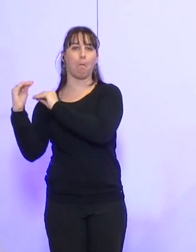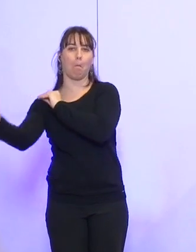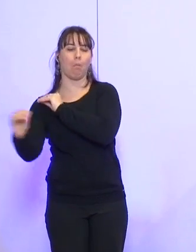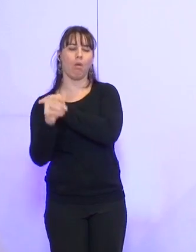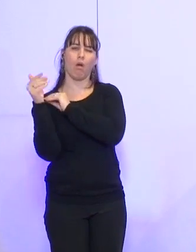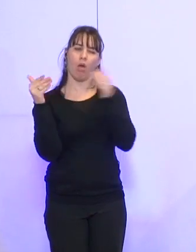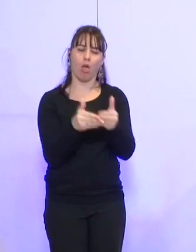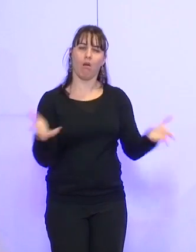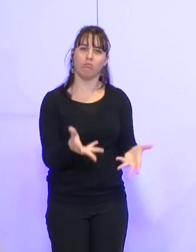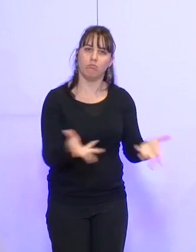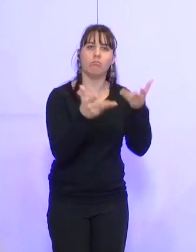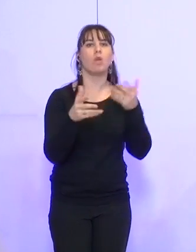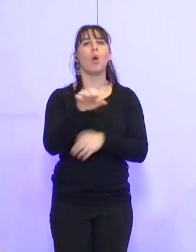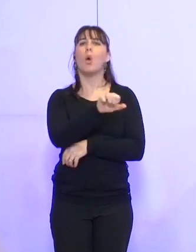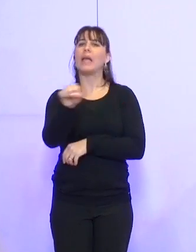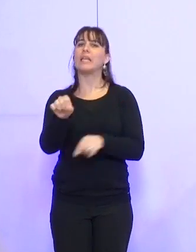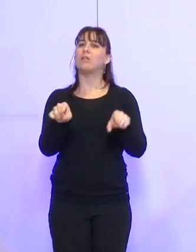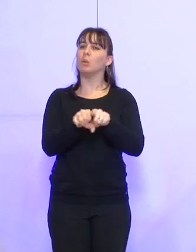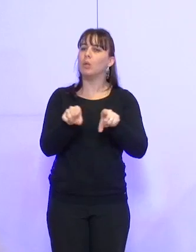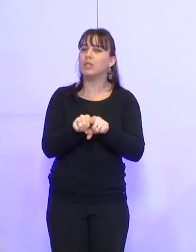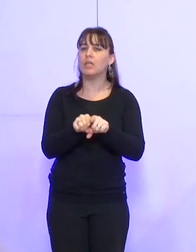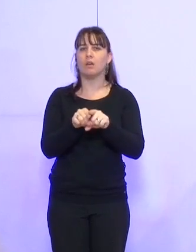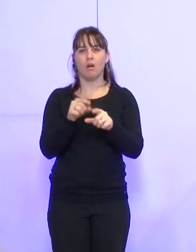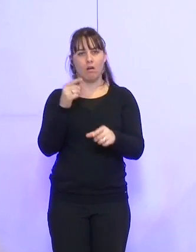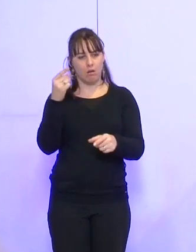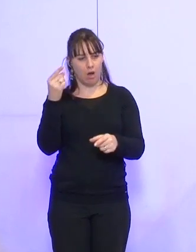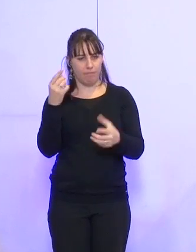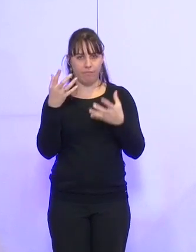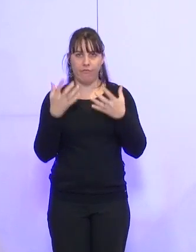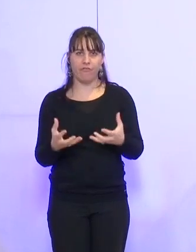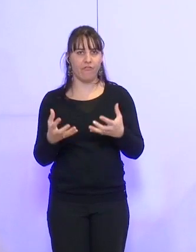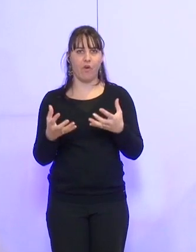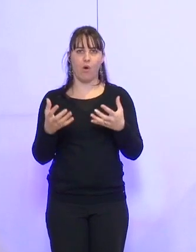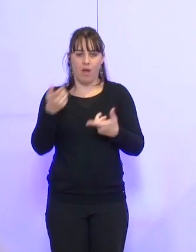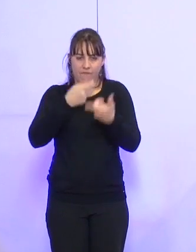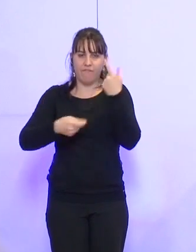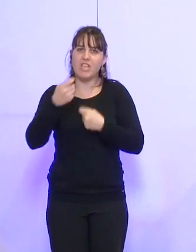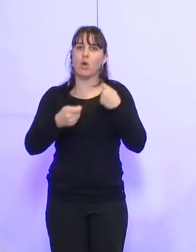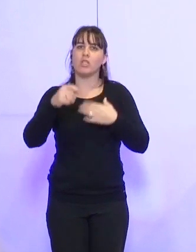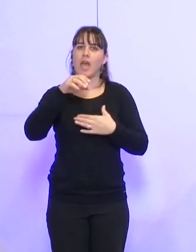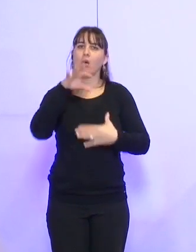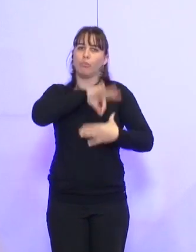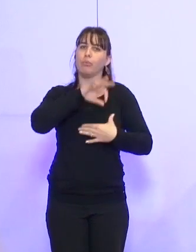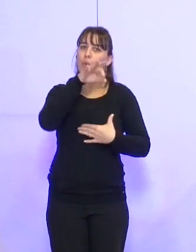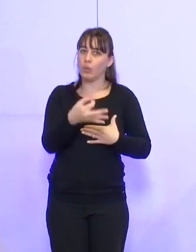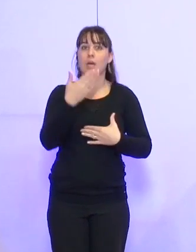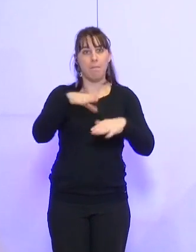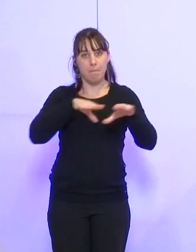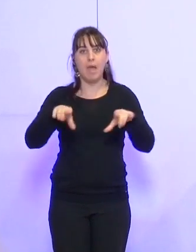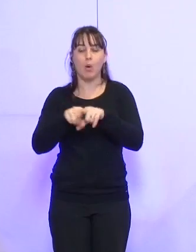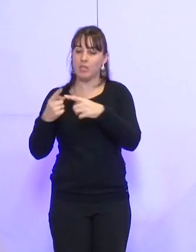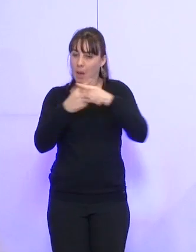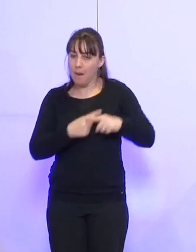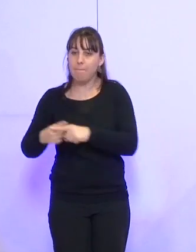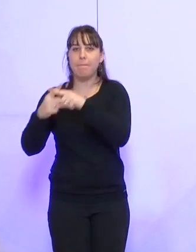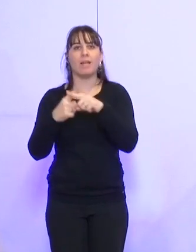Enfin, l'économie sociale et solidaire est créatrice de richesses, pas seulement financières, des richesses partagées et